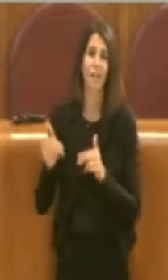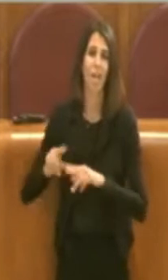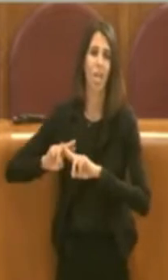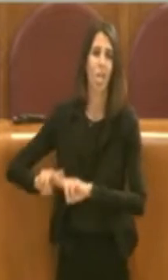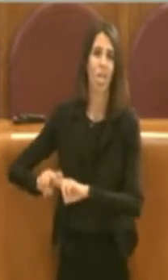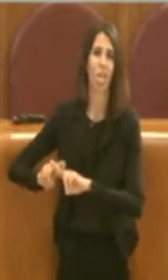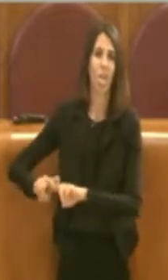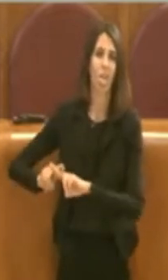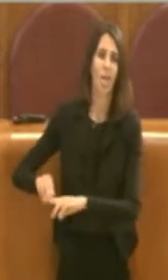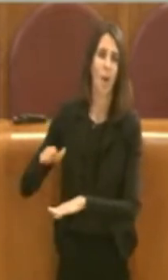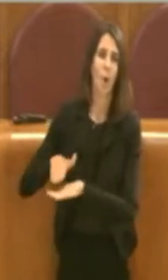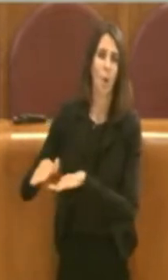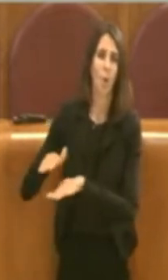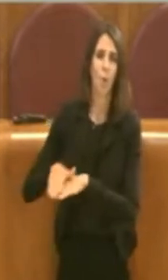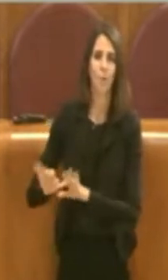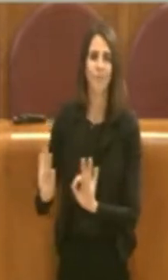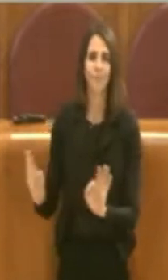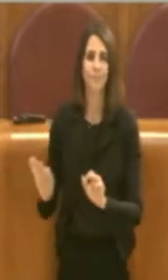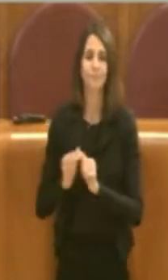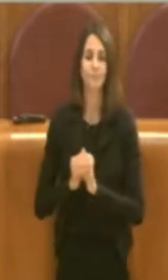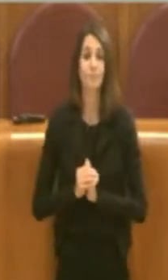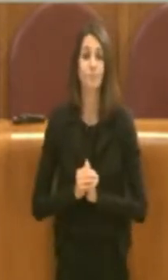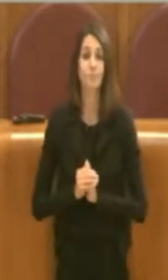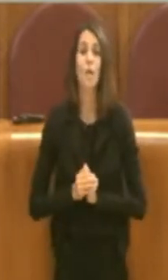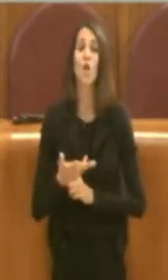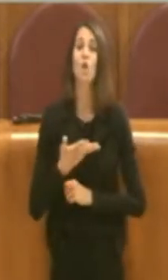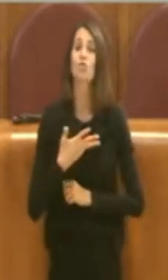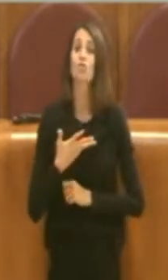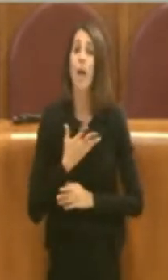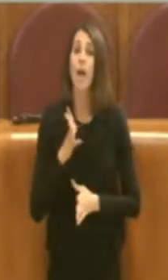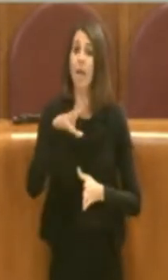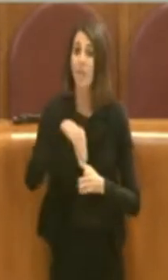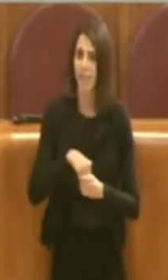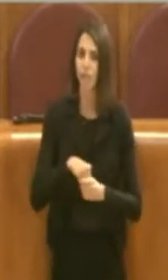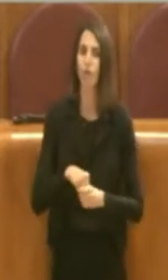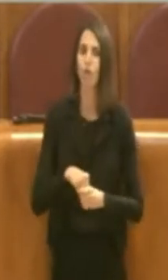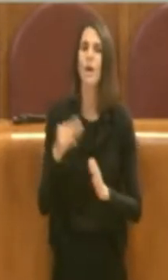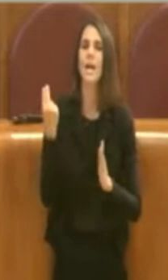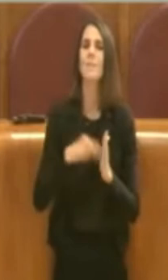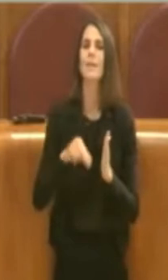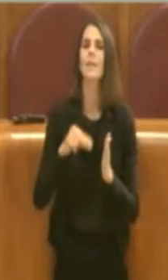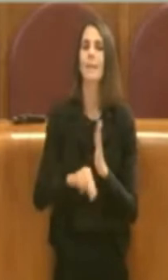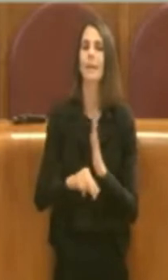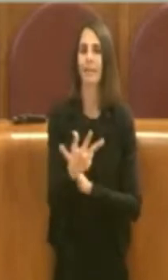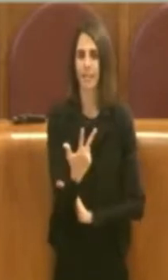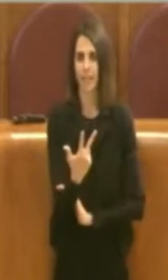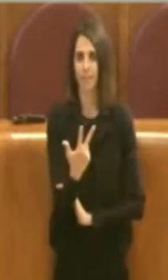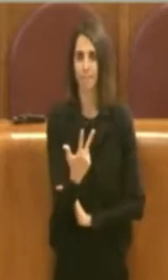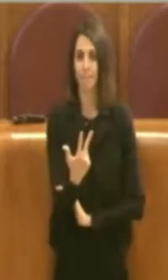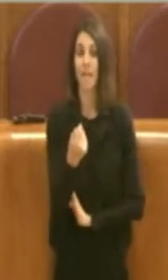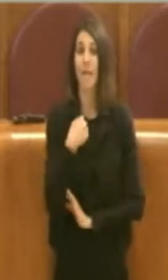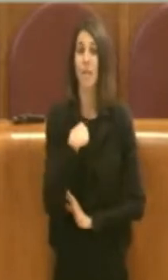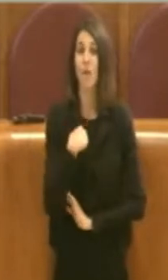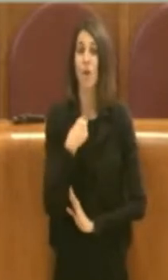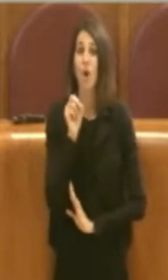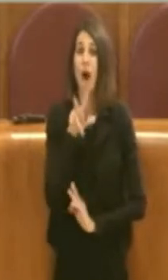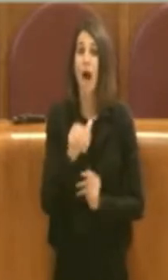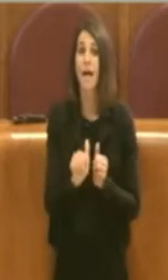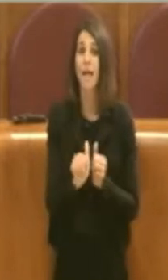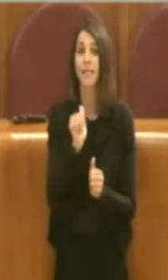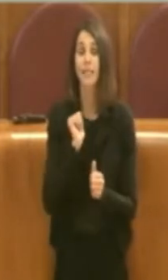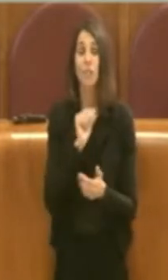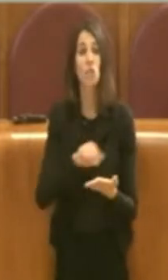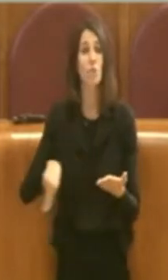inutilizzato. Ci sono tre emendamenti a questa proposta e anticipo quindi il voto